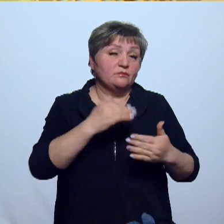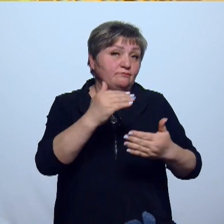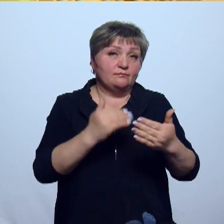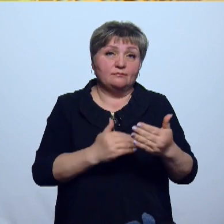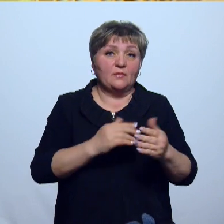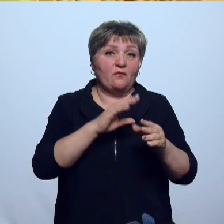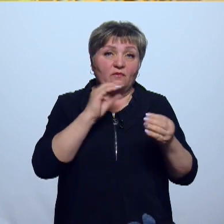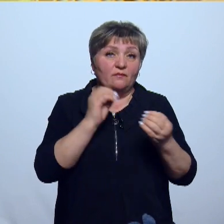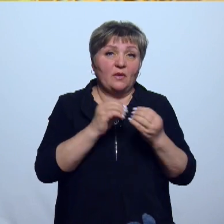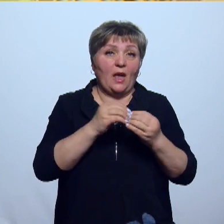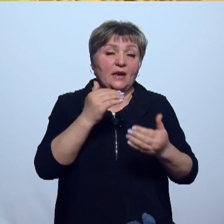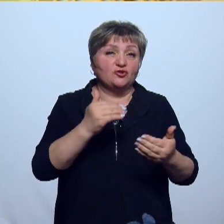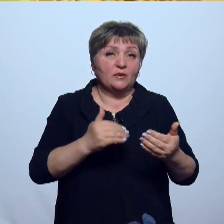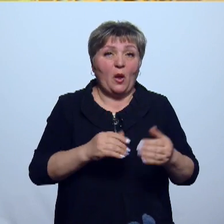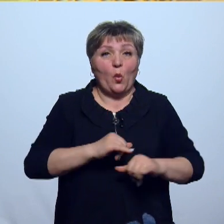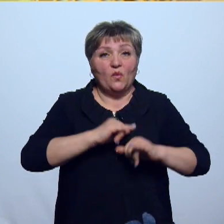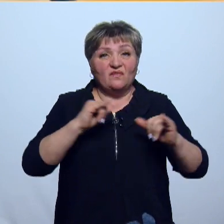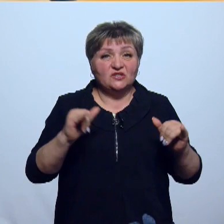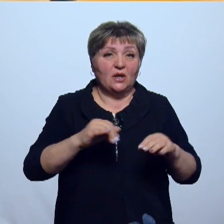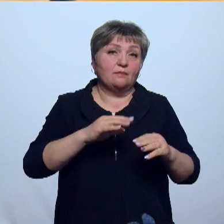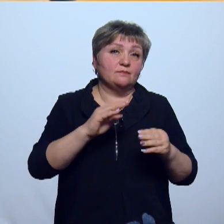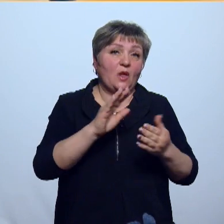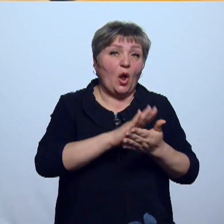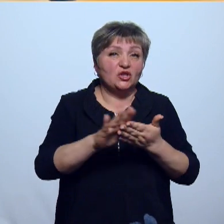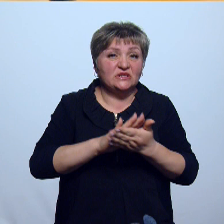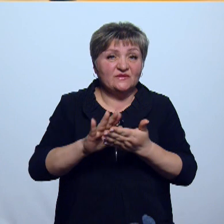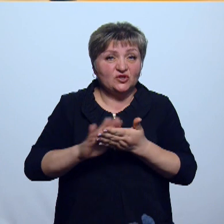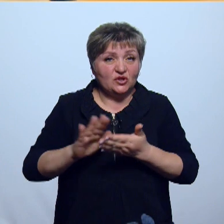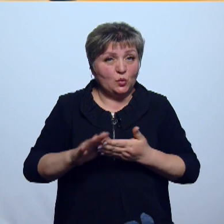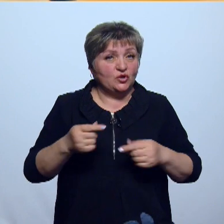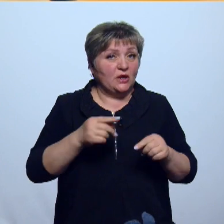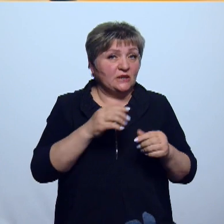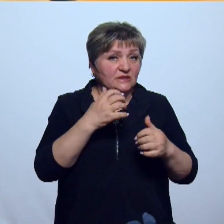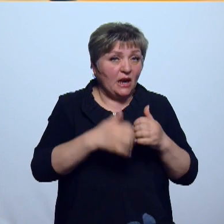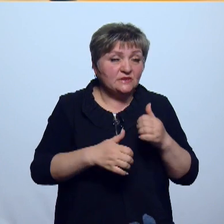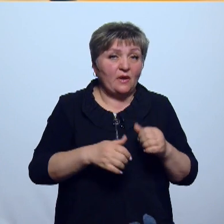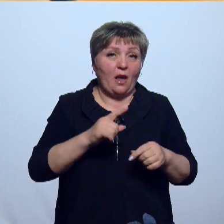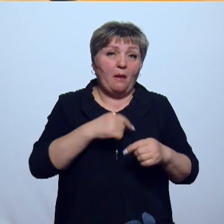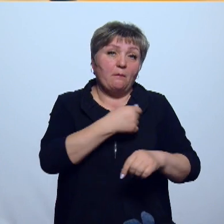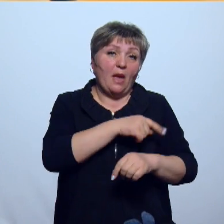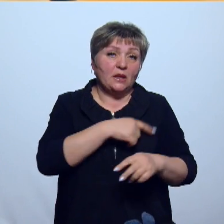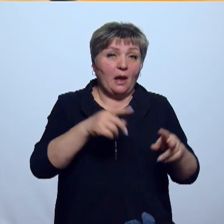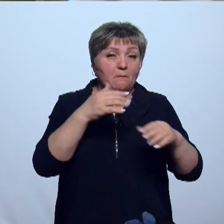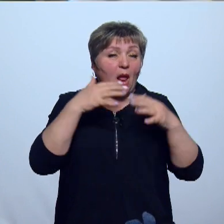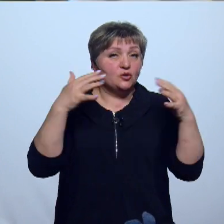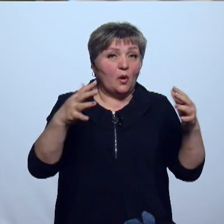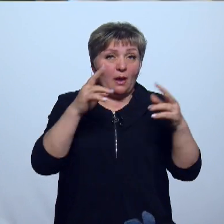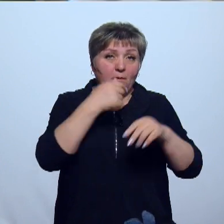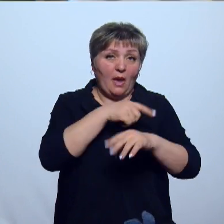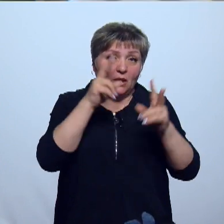режиме. Увеличили дезинфицирующие средства. Свои списки сегодня готовят и медики. Впереди большой медосмотр.